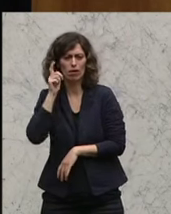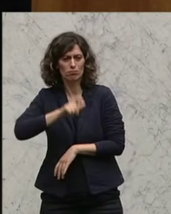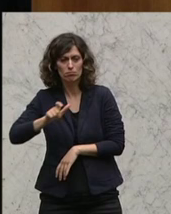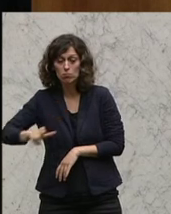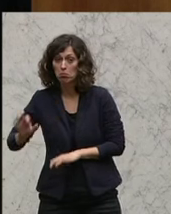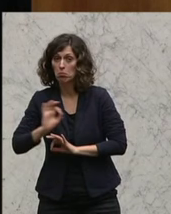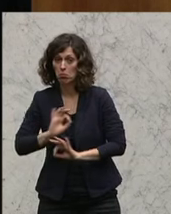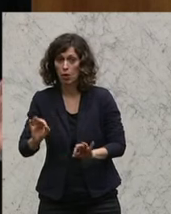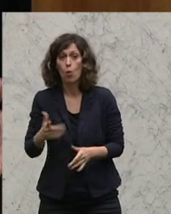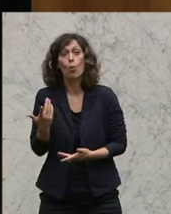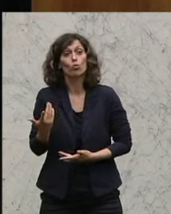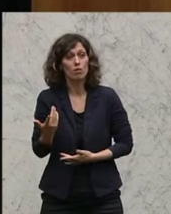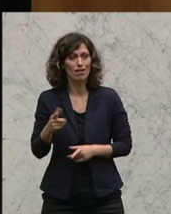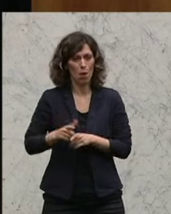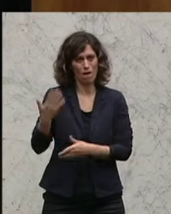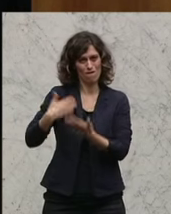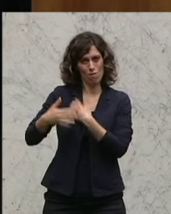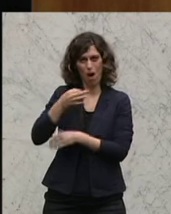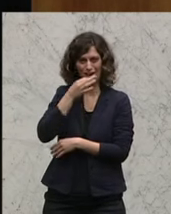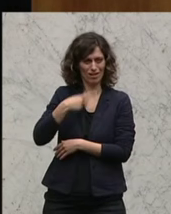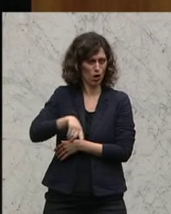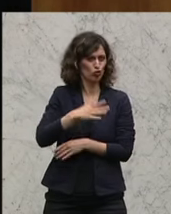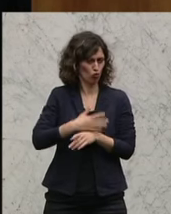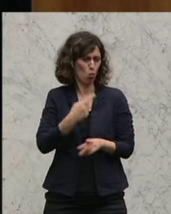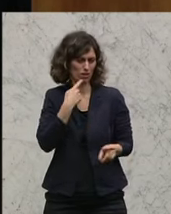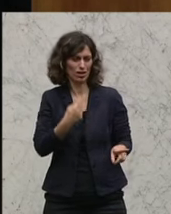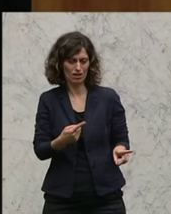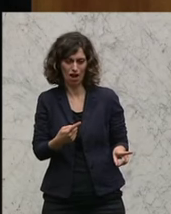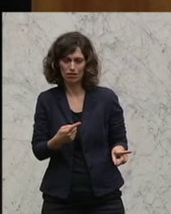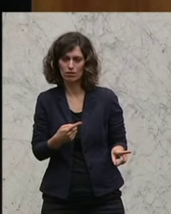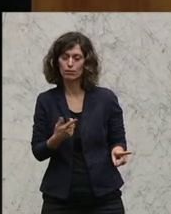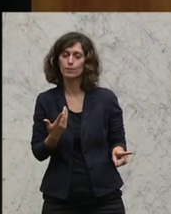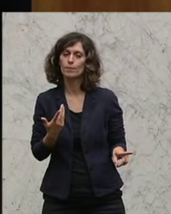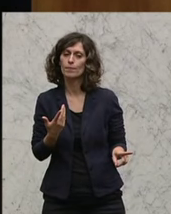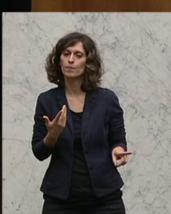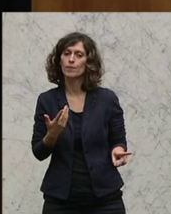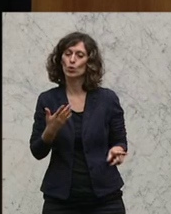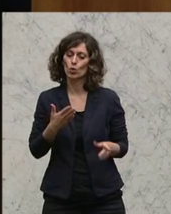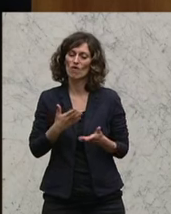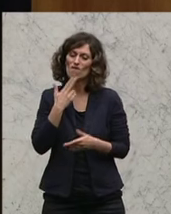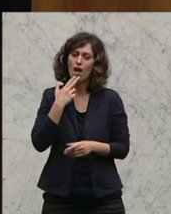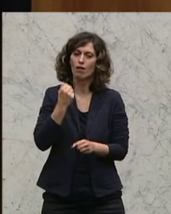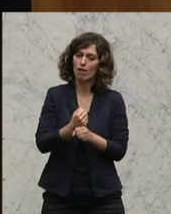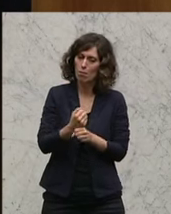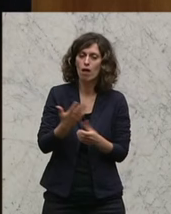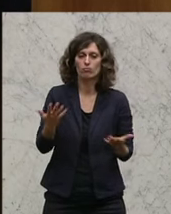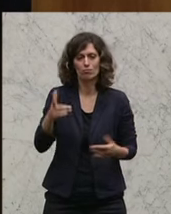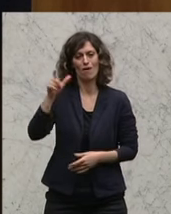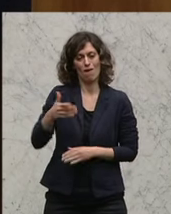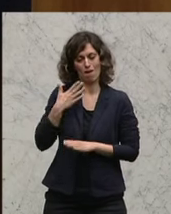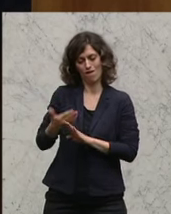darf ich hier, und das Sie von den Vorrednern auch schon zum Ausdruck bringen, das ist durch meine Vorgängerin, Frau